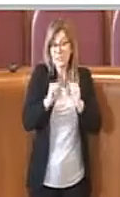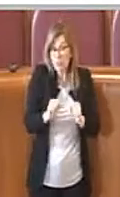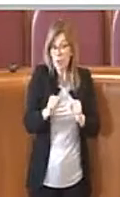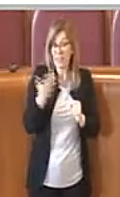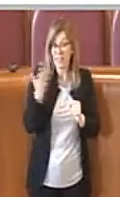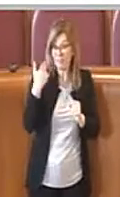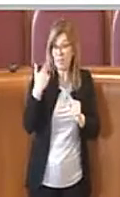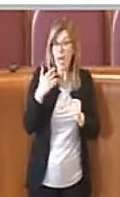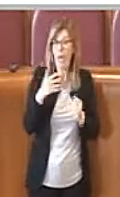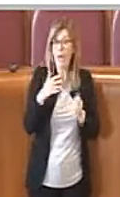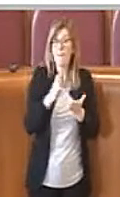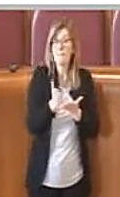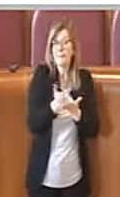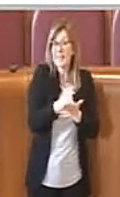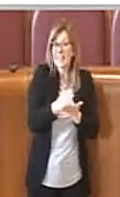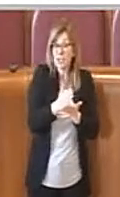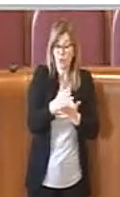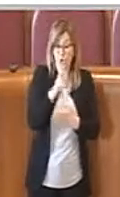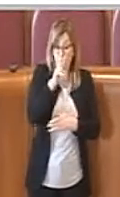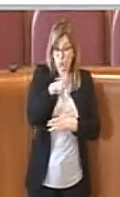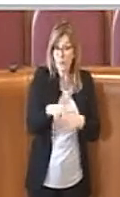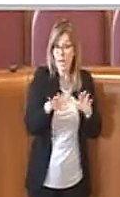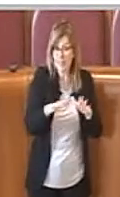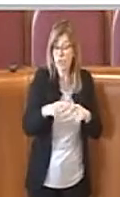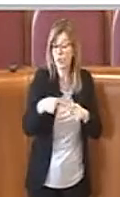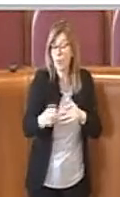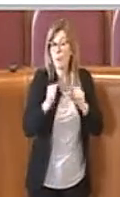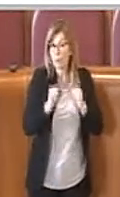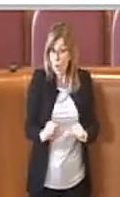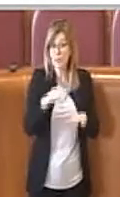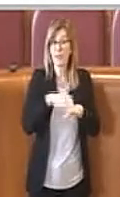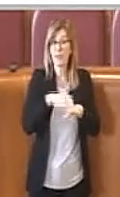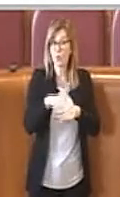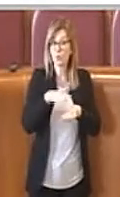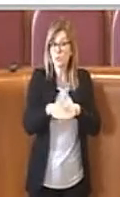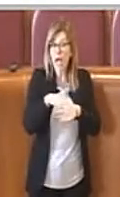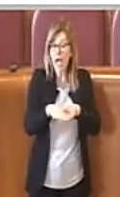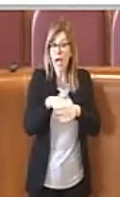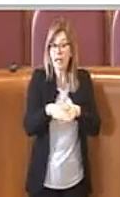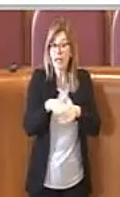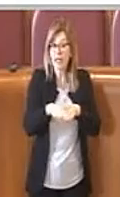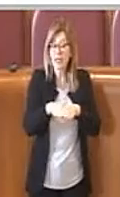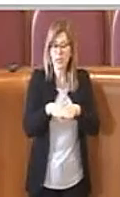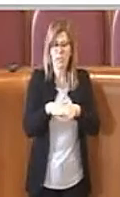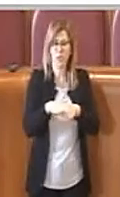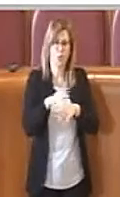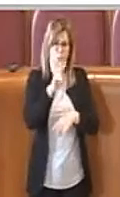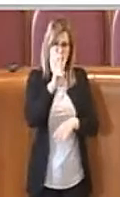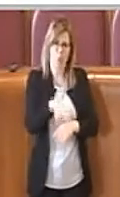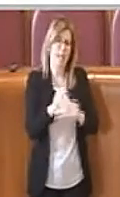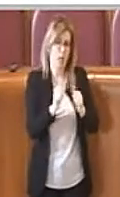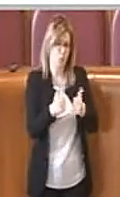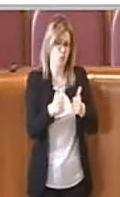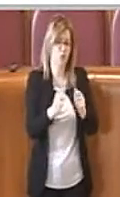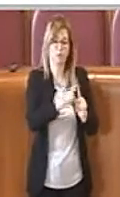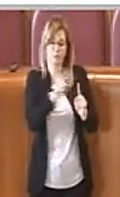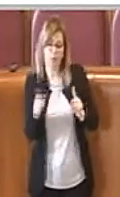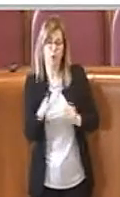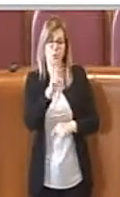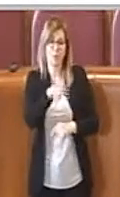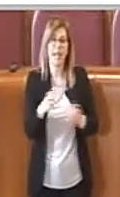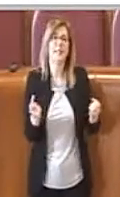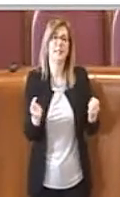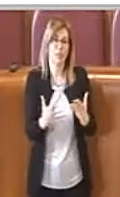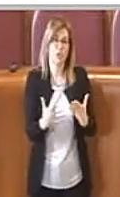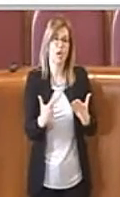2010 in poi, ma non si è usata in tutti, dal 2011 al 2017 che c'è